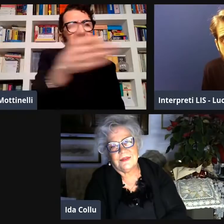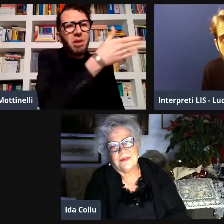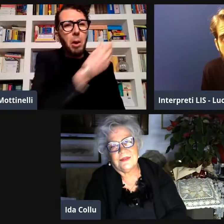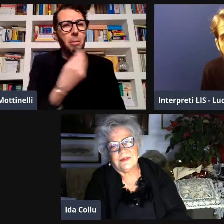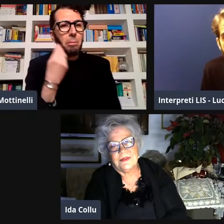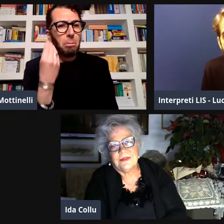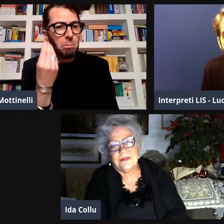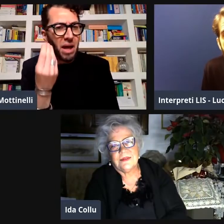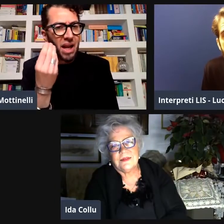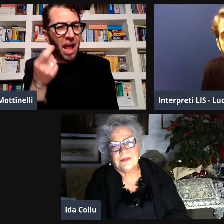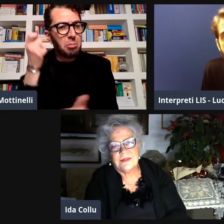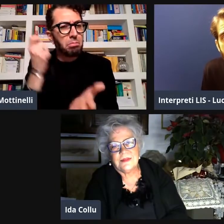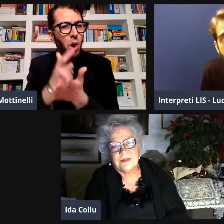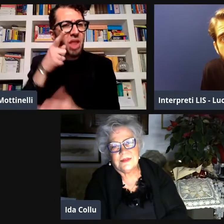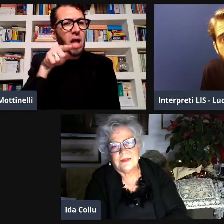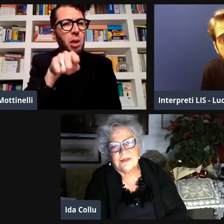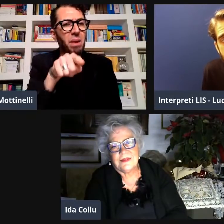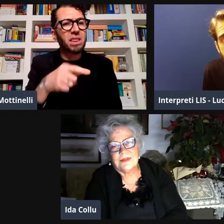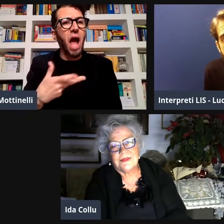Petrucci